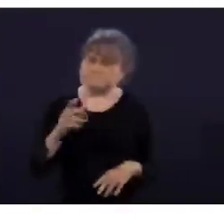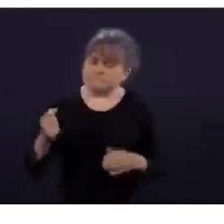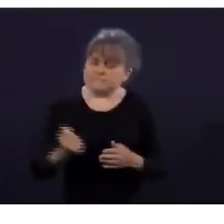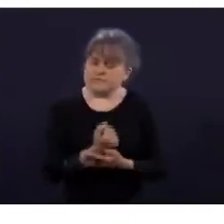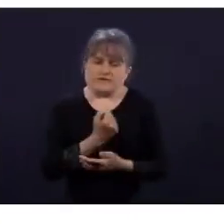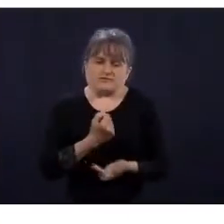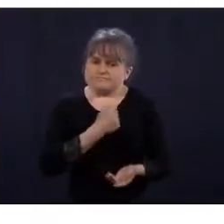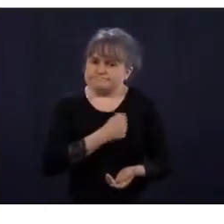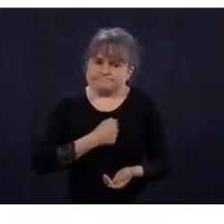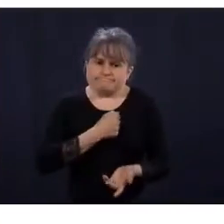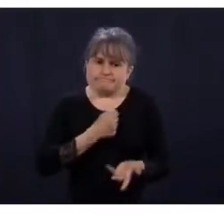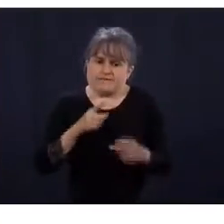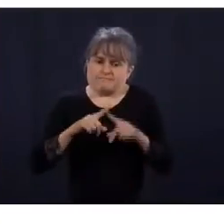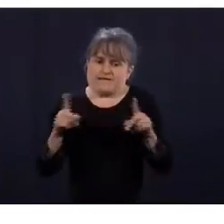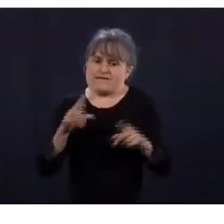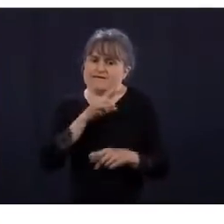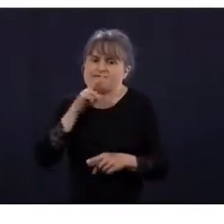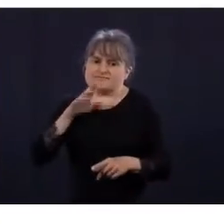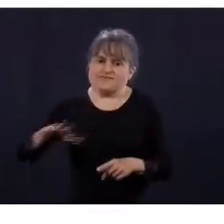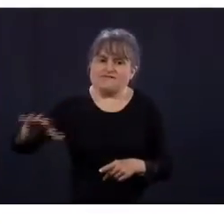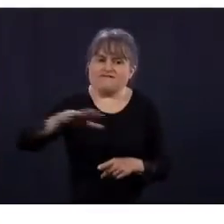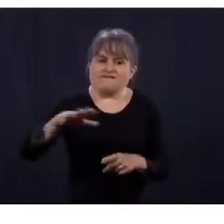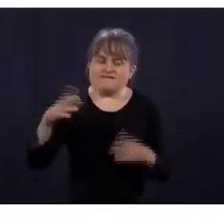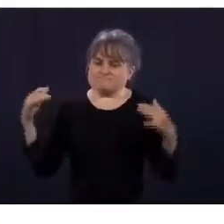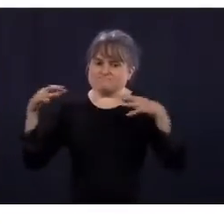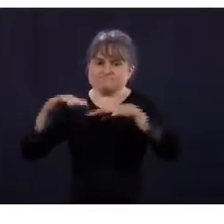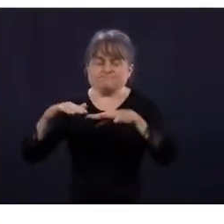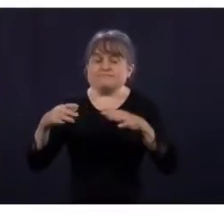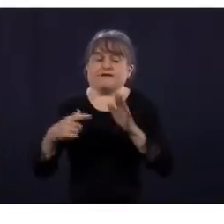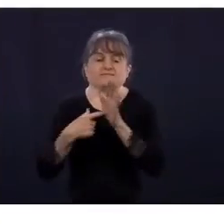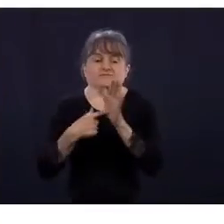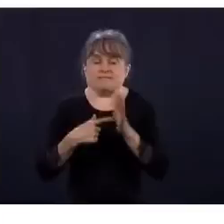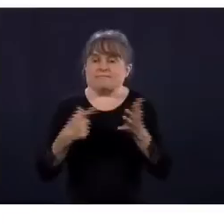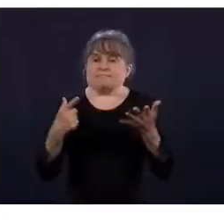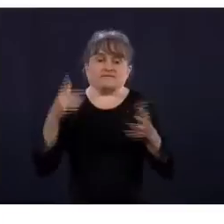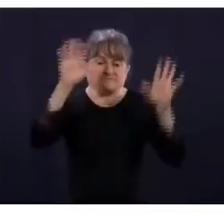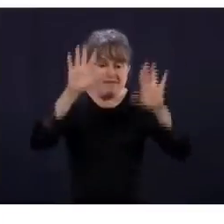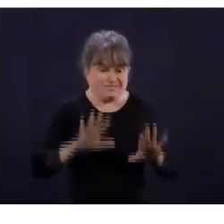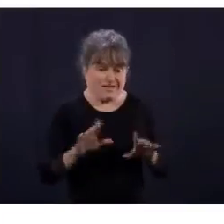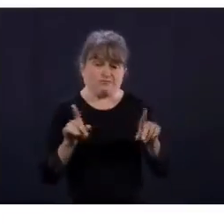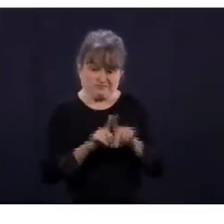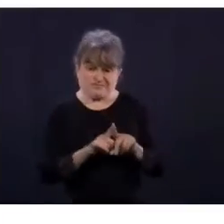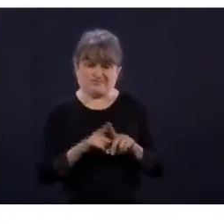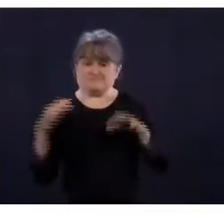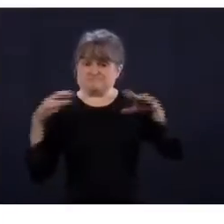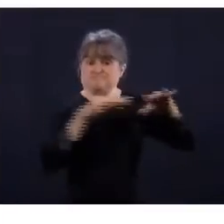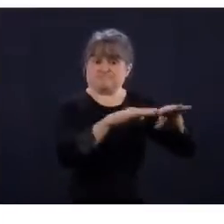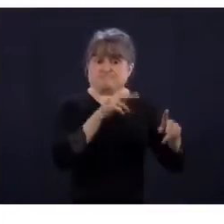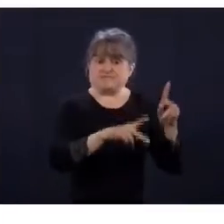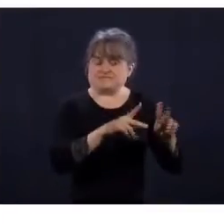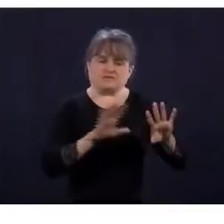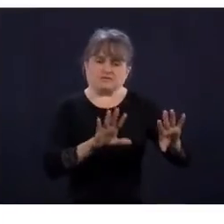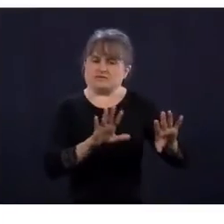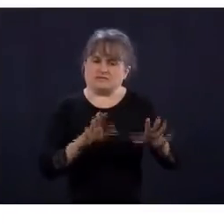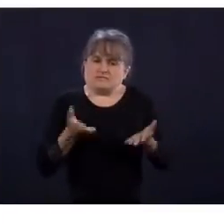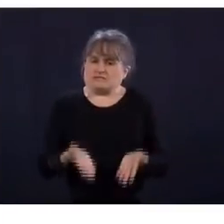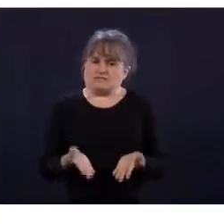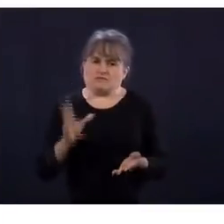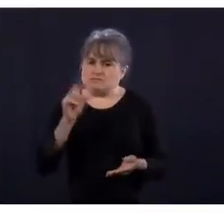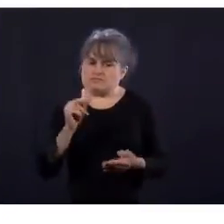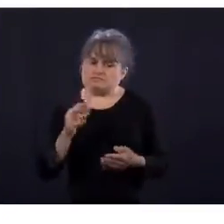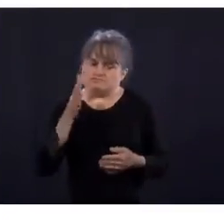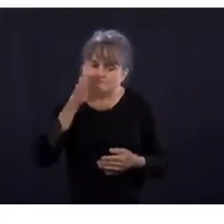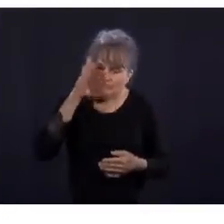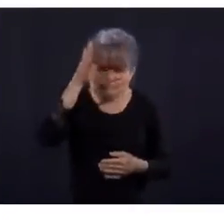de quand on est à l'extérieur. Donc, il y a plus de risques à l'intérieur. Donc, je sais que c'est difficile, mais on va